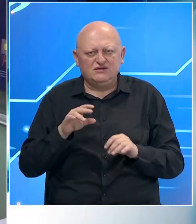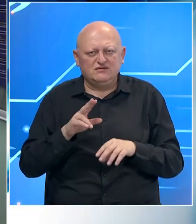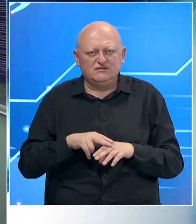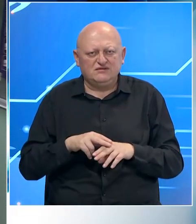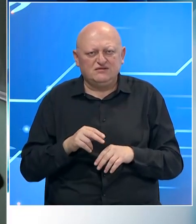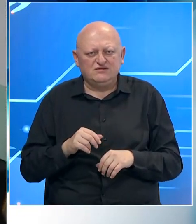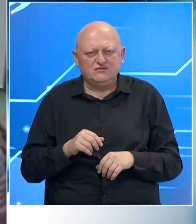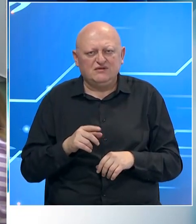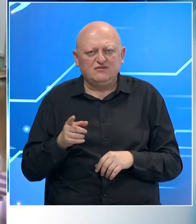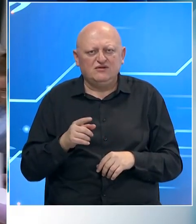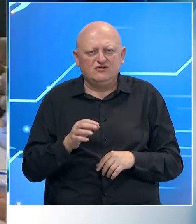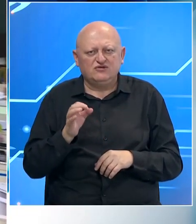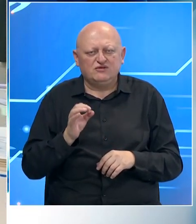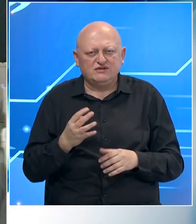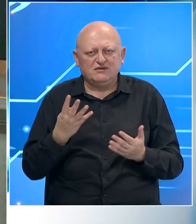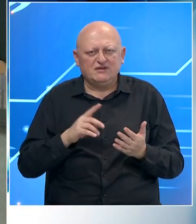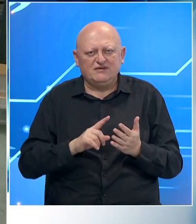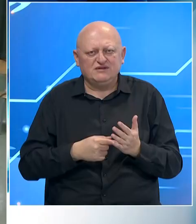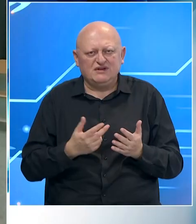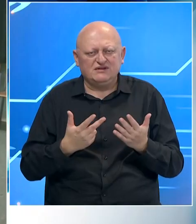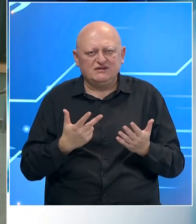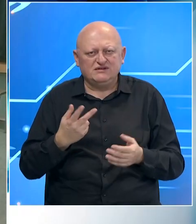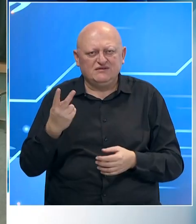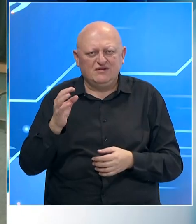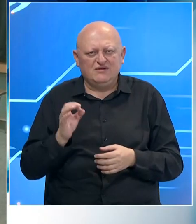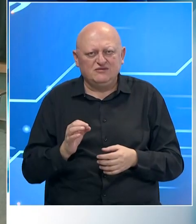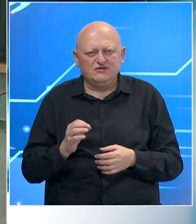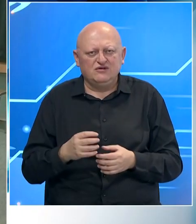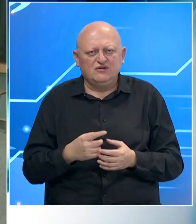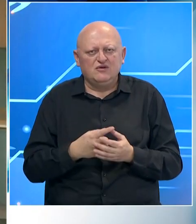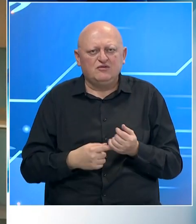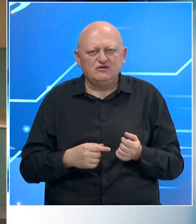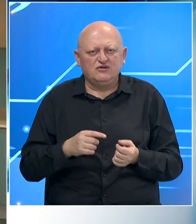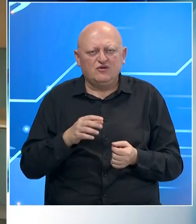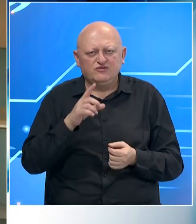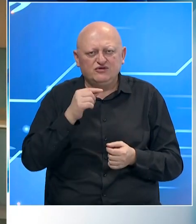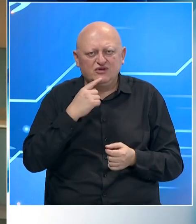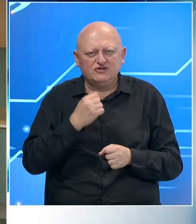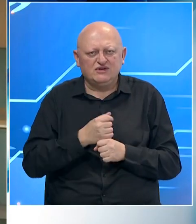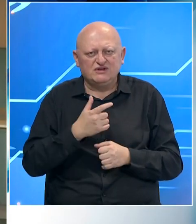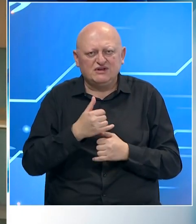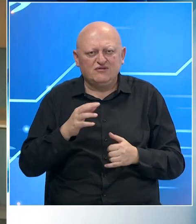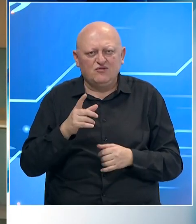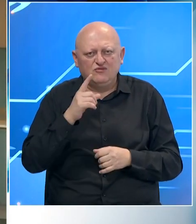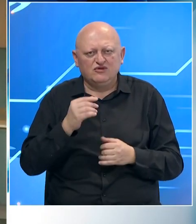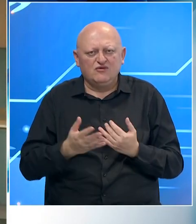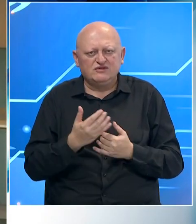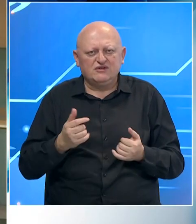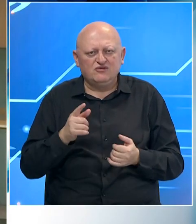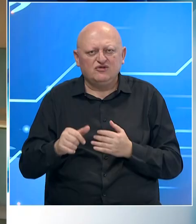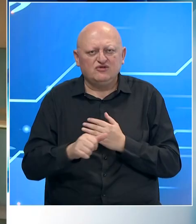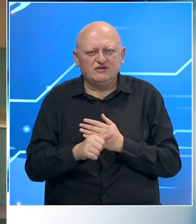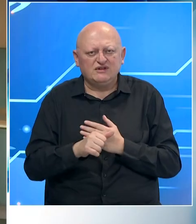osoba sa biračkim pravom, što je u procentima 9,32%. U posljednoj općini koja čini Grad Sarajevo, općini Novo